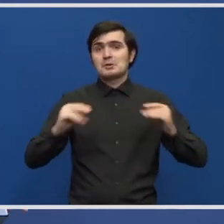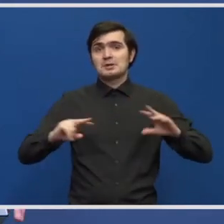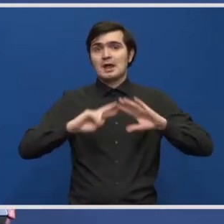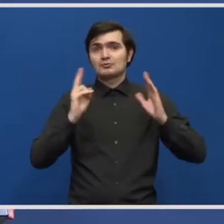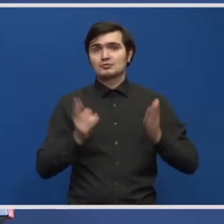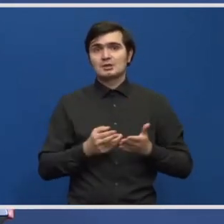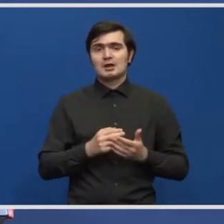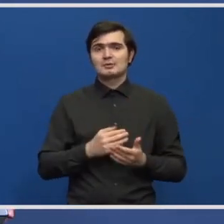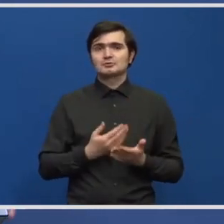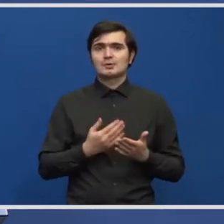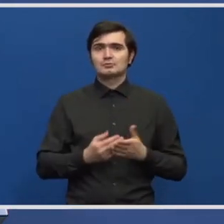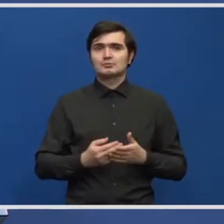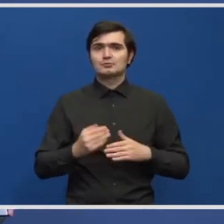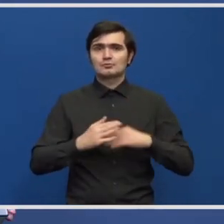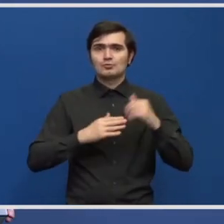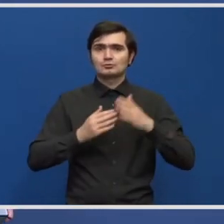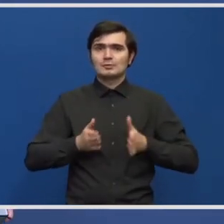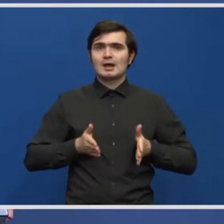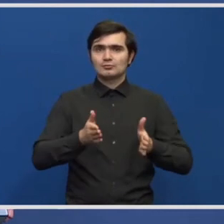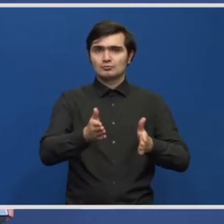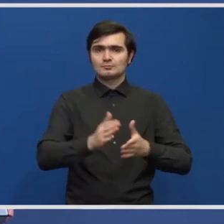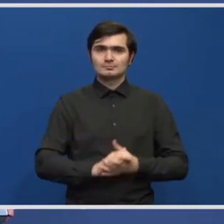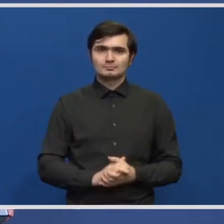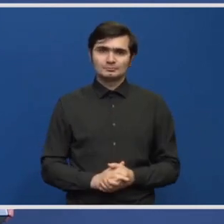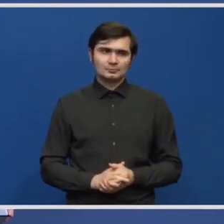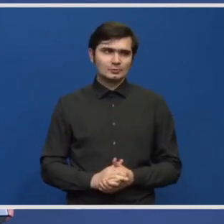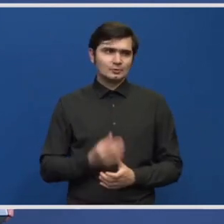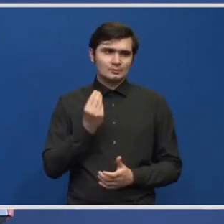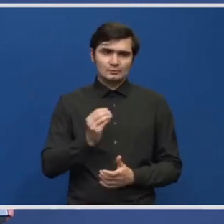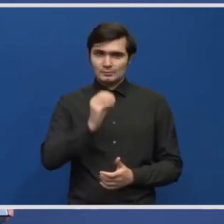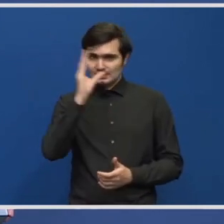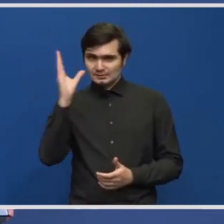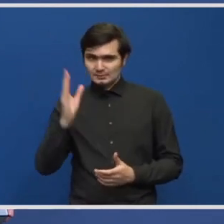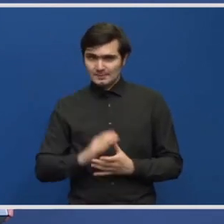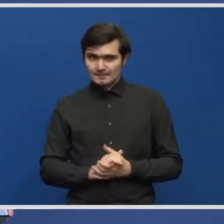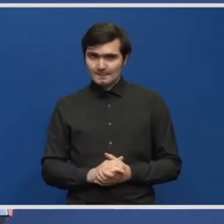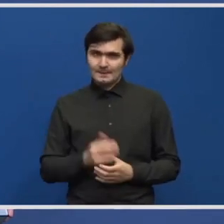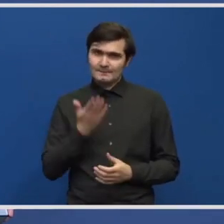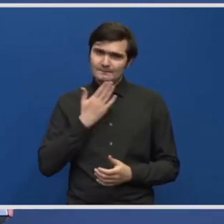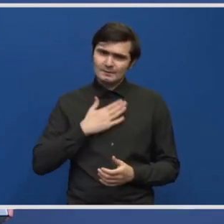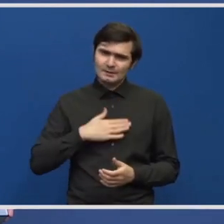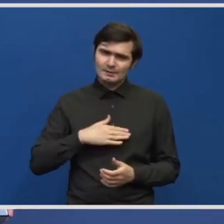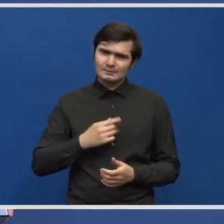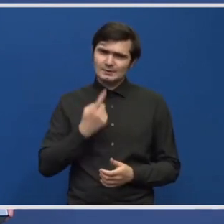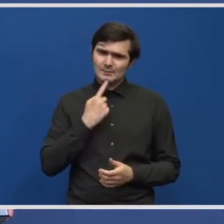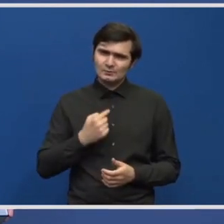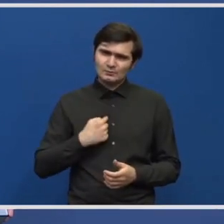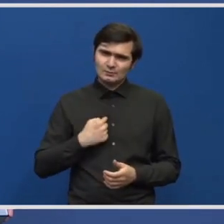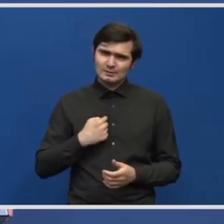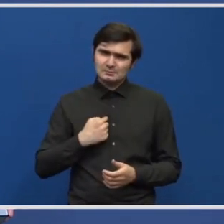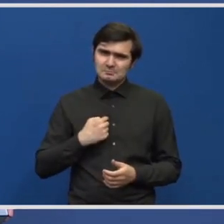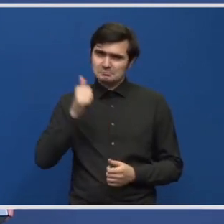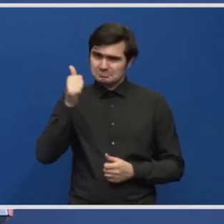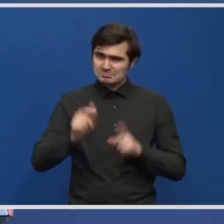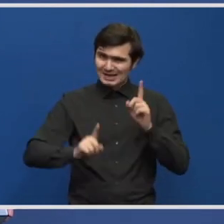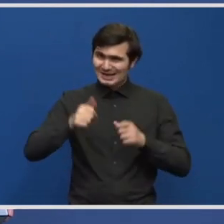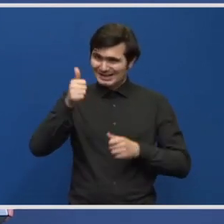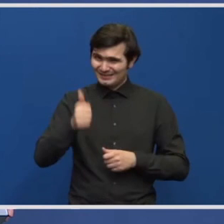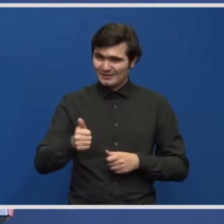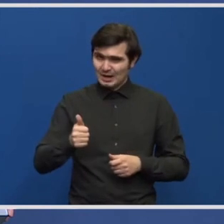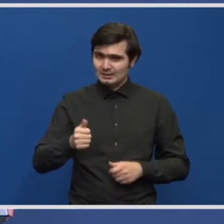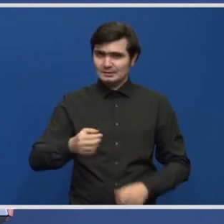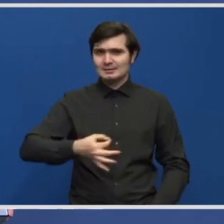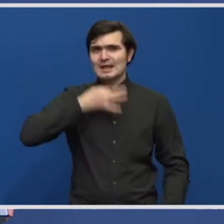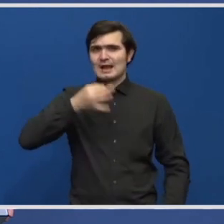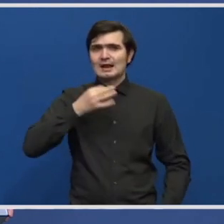că infrastructura determină multe. Bună ziua, Luisa Giureadă de la TVR. Aș vrea să-mi confirmați sau infirmați o declarație